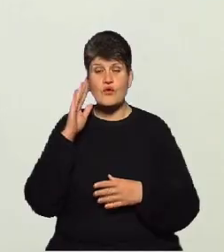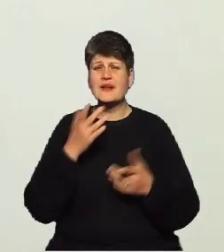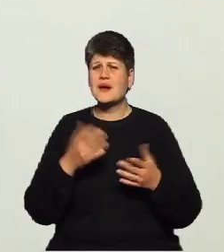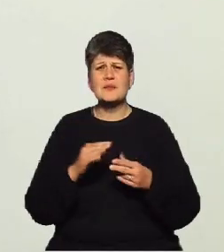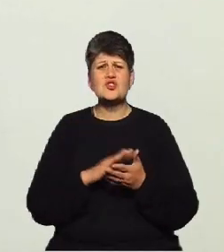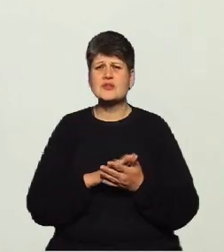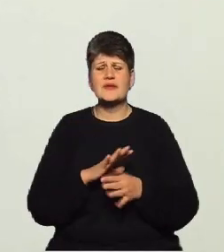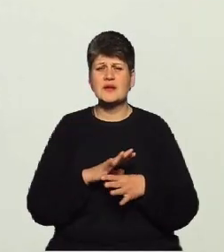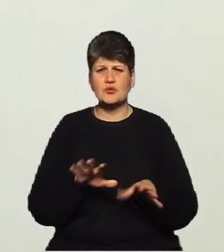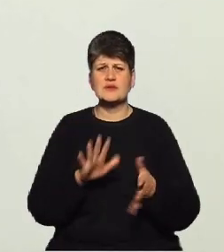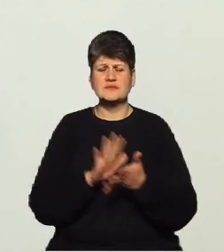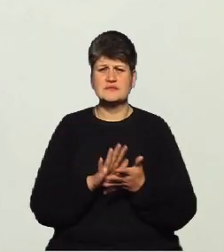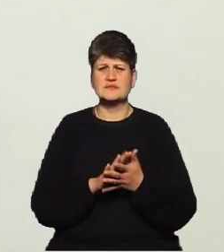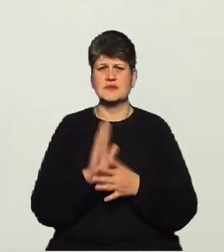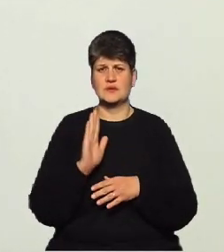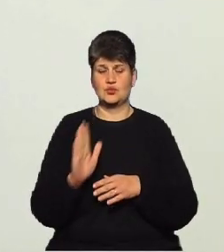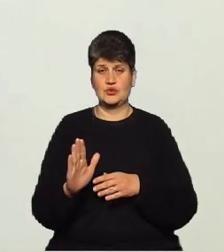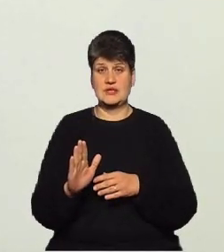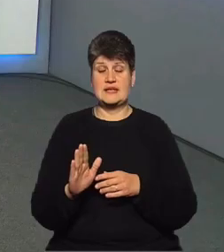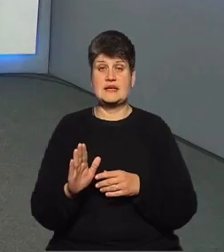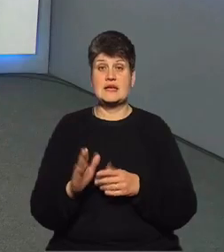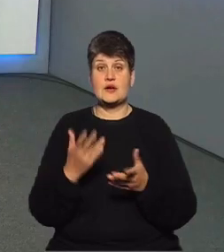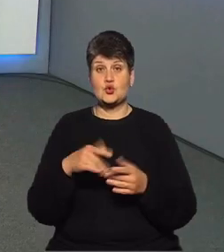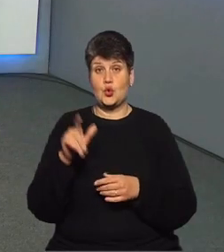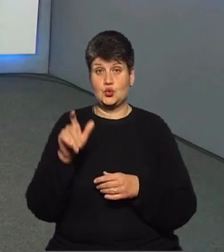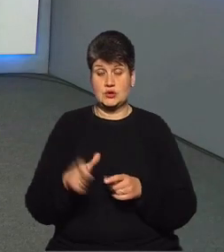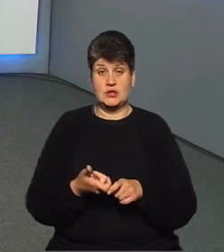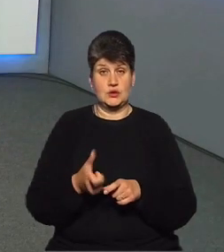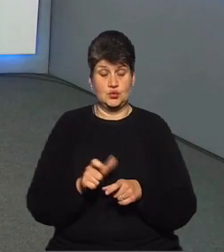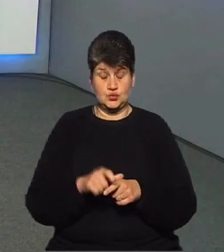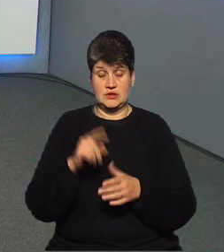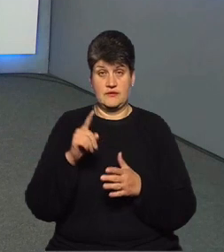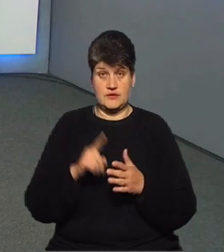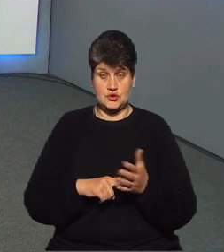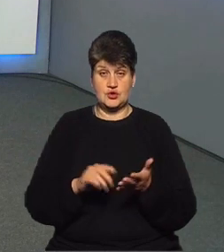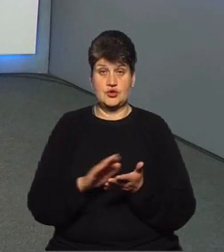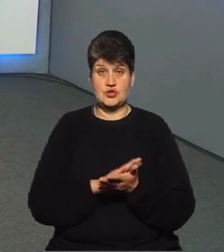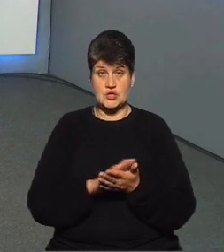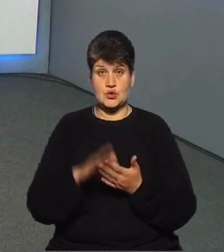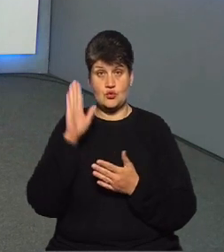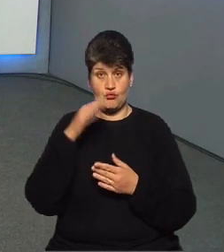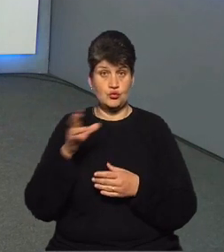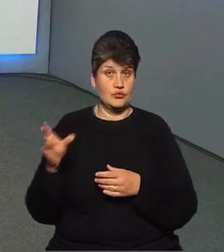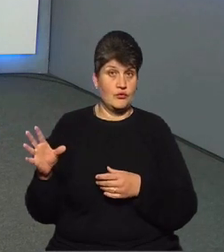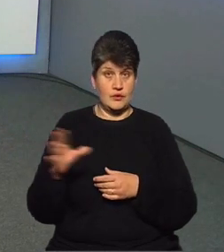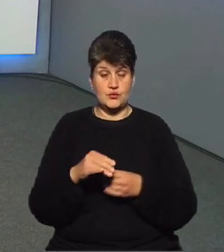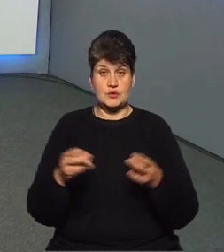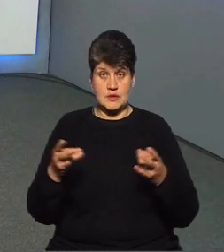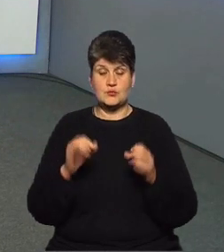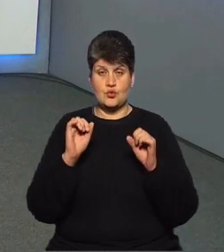він її забруднює. То вихід, звичайно, якщо людина вже дуже свято переконує, що їй треба ідеально чисту воду для всіх потреб, то можна цей фільтр